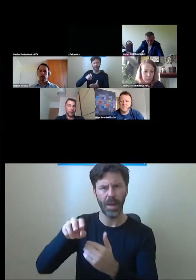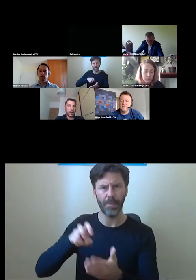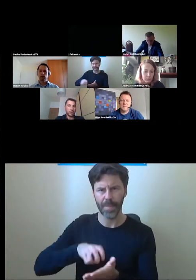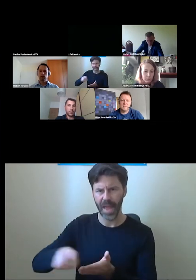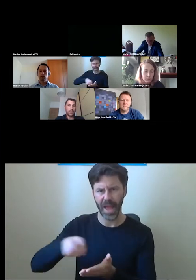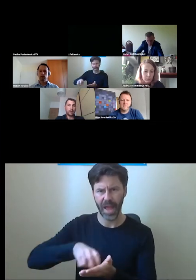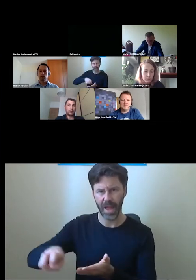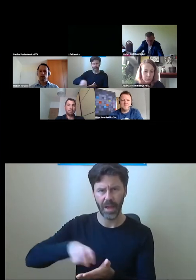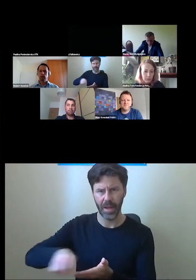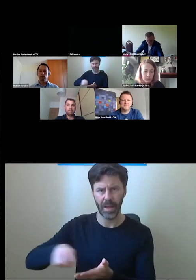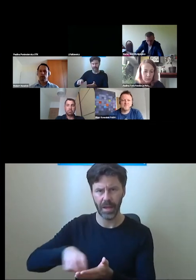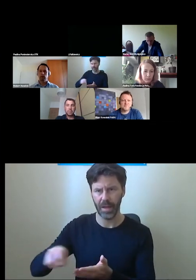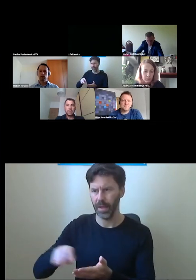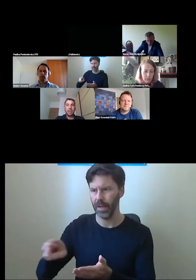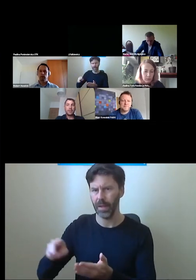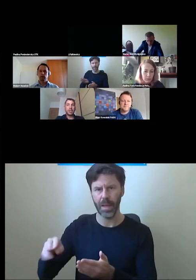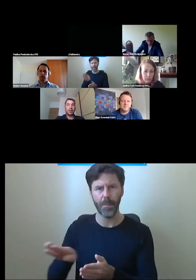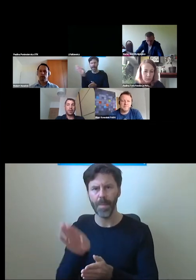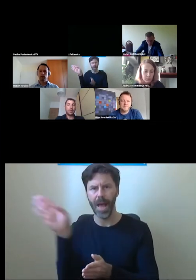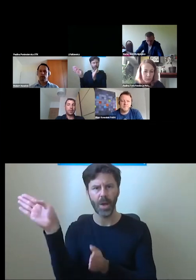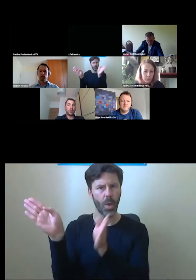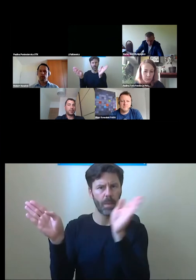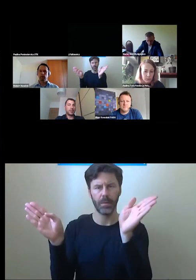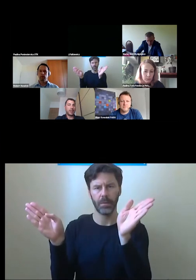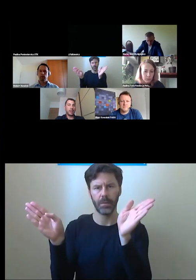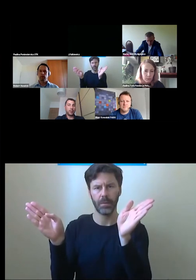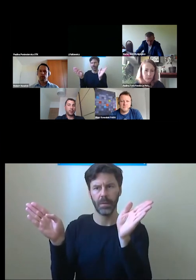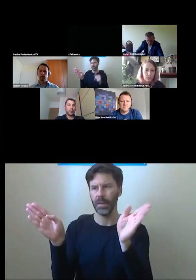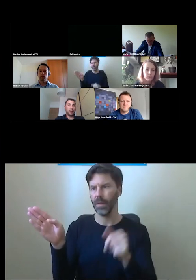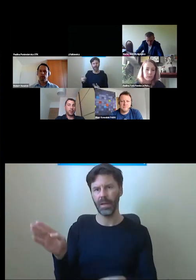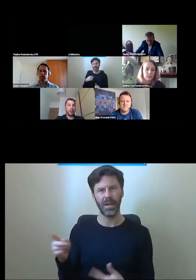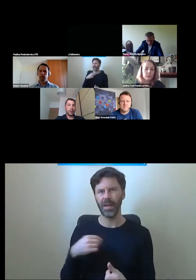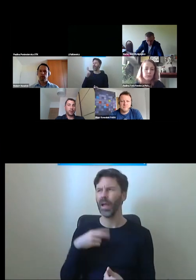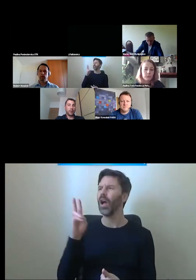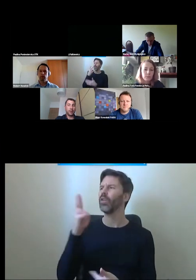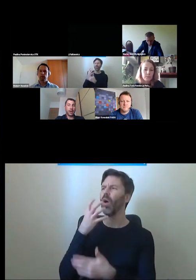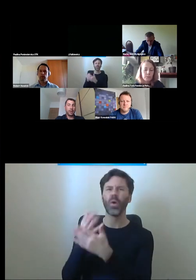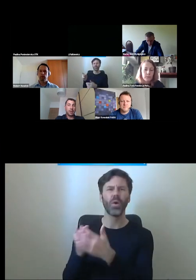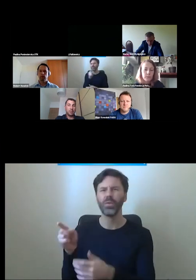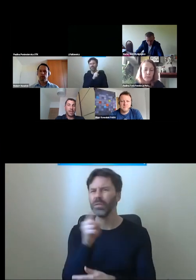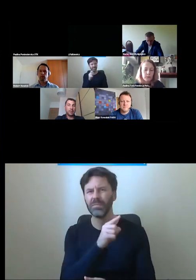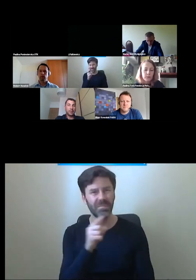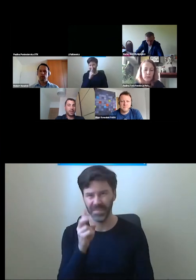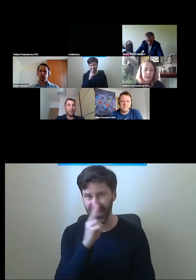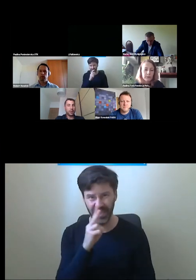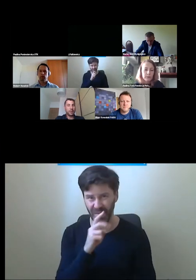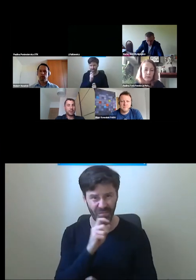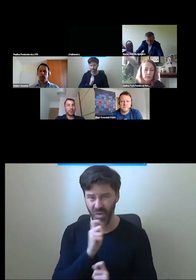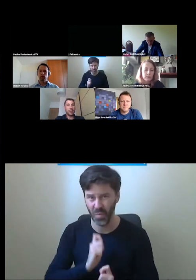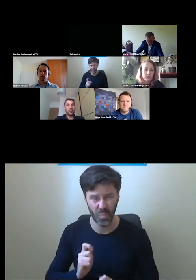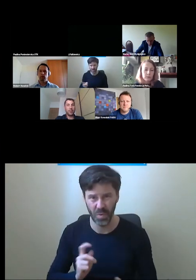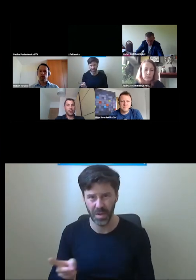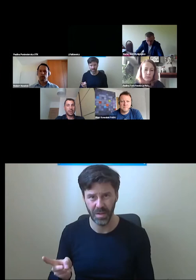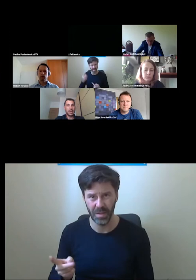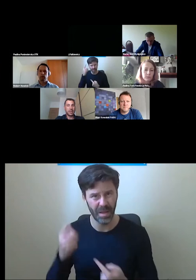Prowadzą na każdy peron. Nie widziałem, aby komuś specjalnie pomagały. Wydaje mi się, że nawet